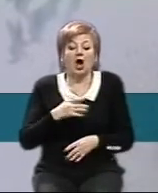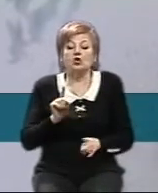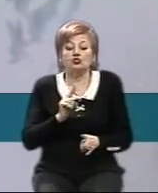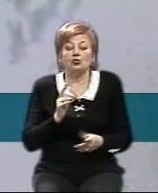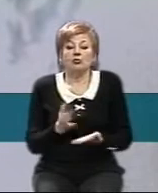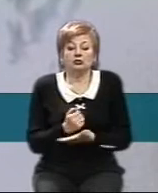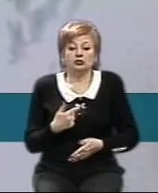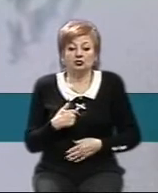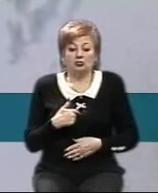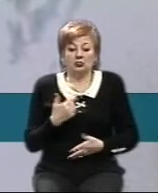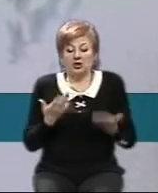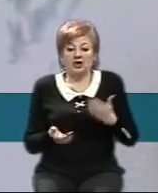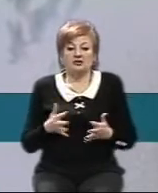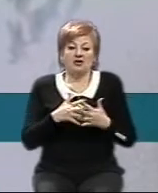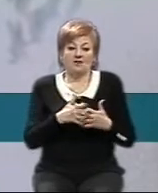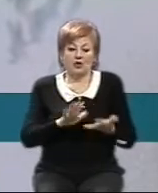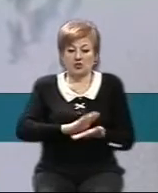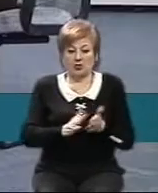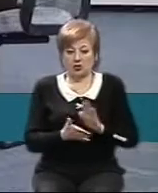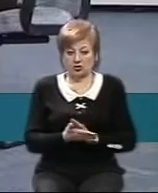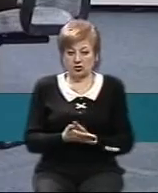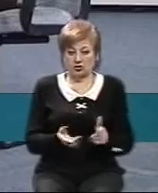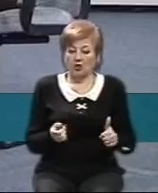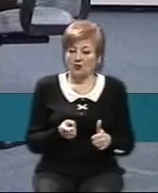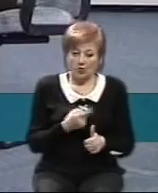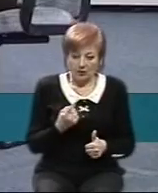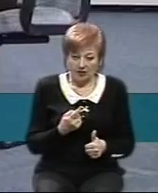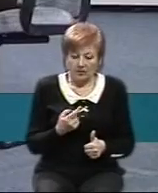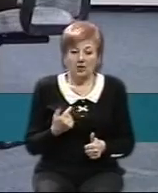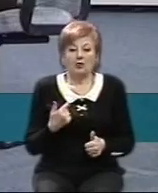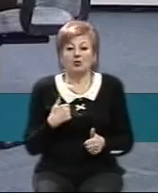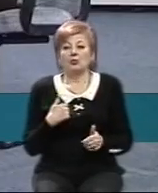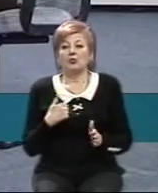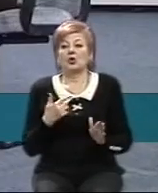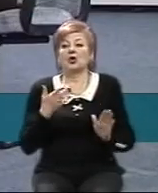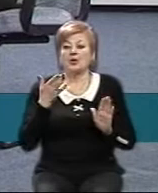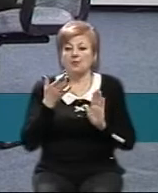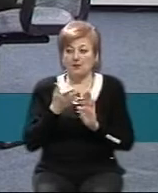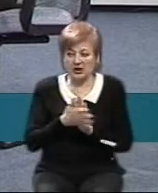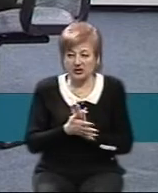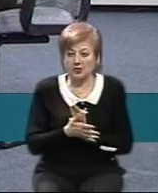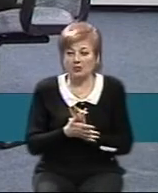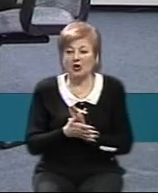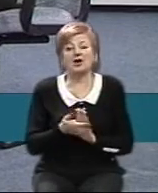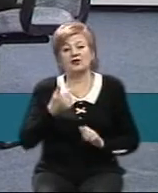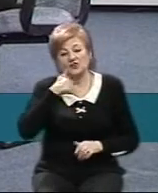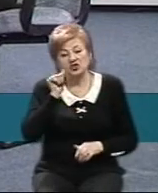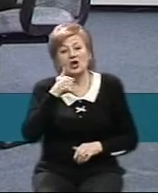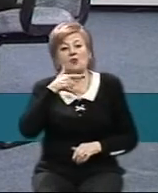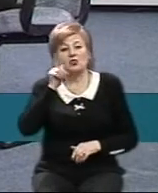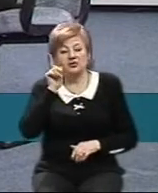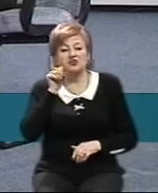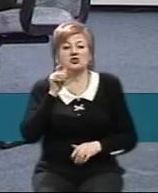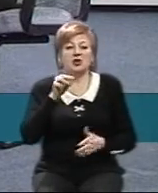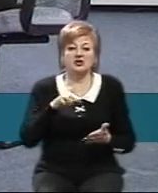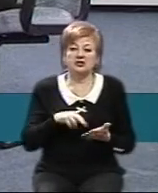військового стану. Тому, зрештою, по-перше, ми вже розуміємо, що коли там станом на вчора, на позавчора стояло